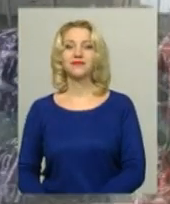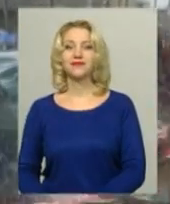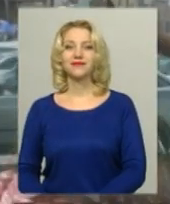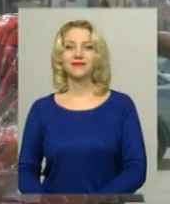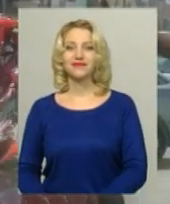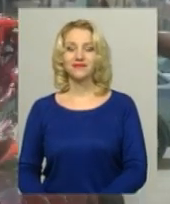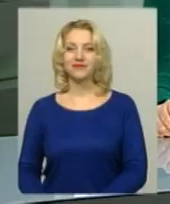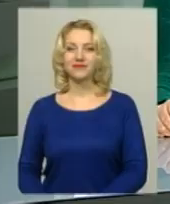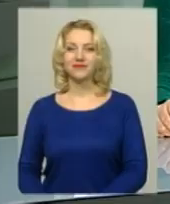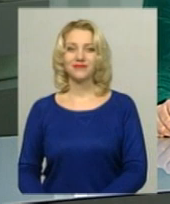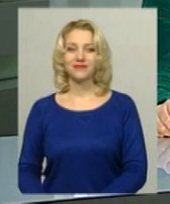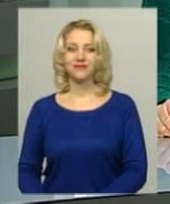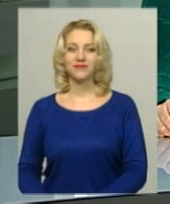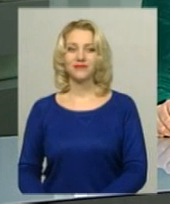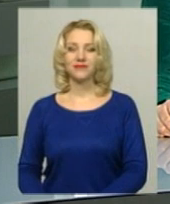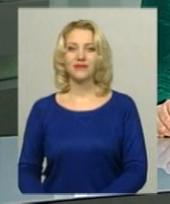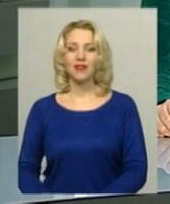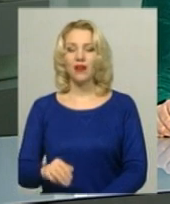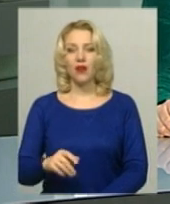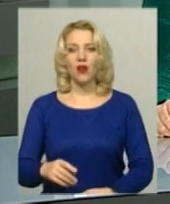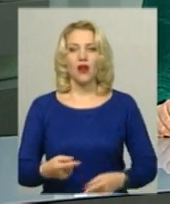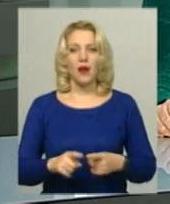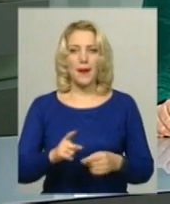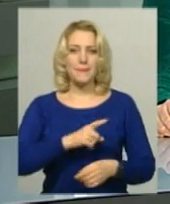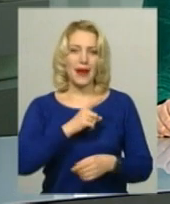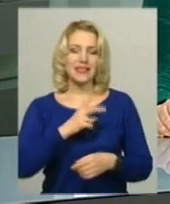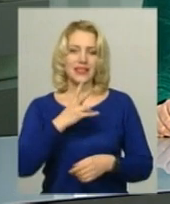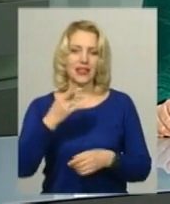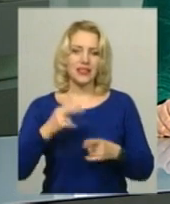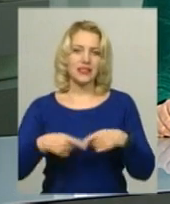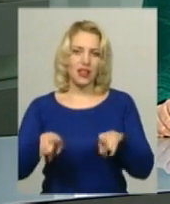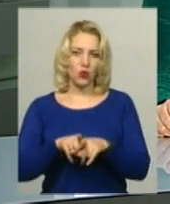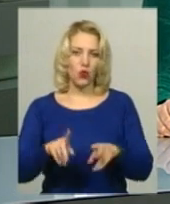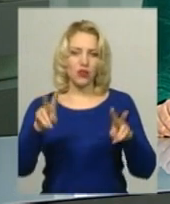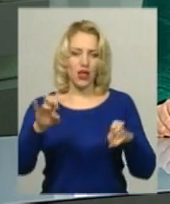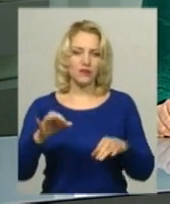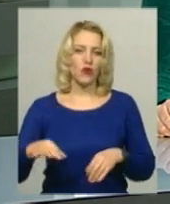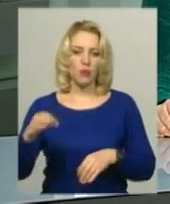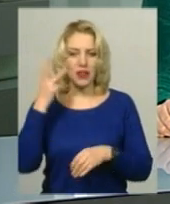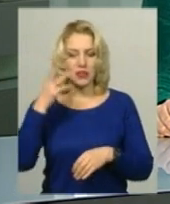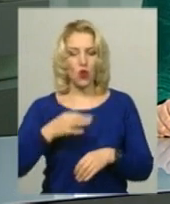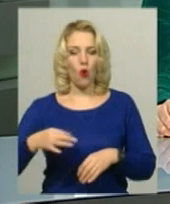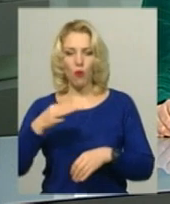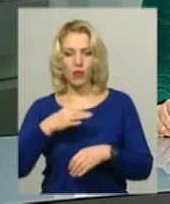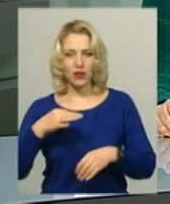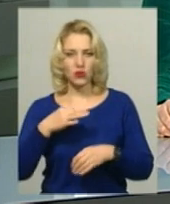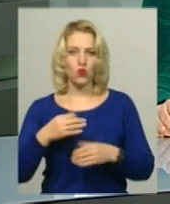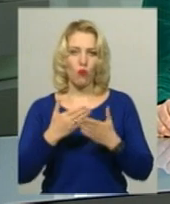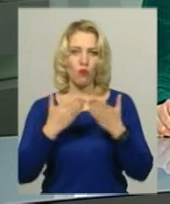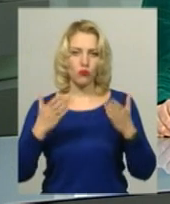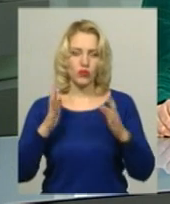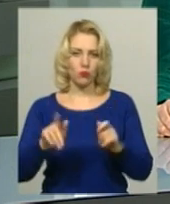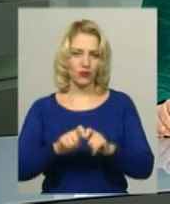Поділяцентр. Монументальна майстерня. З такою назвою у Хмельницькому обласному художньому музеї завтра відкриють